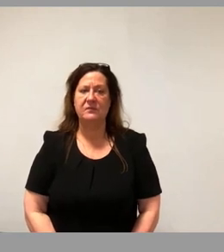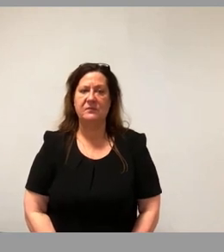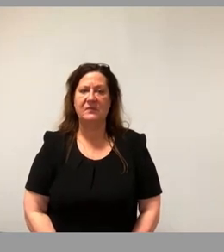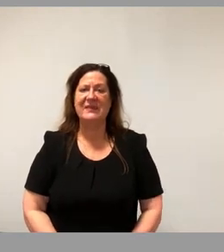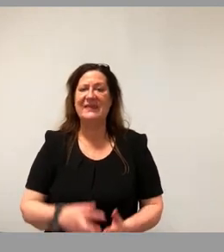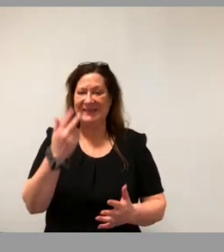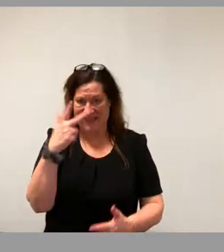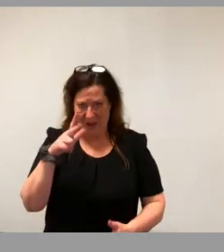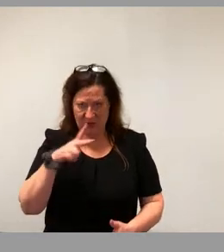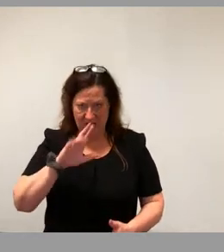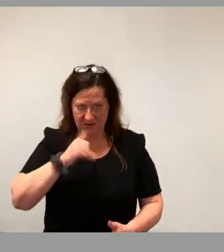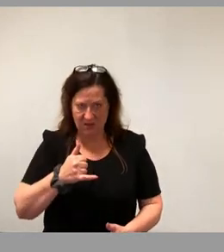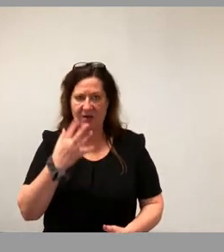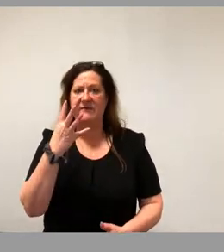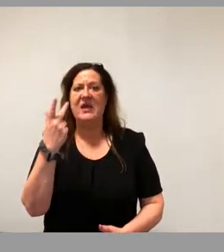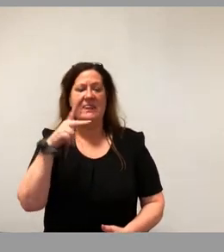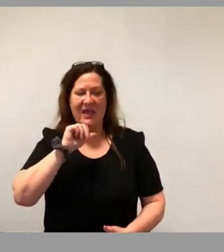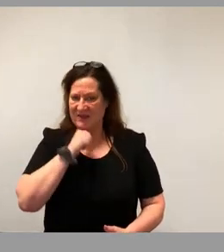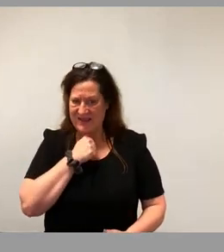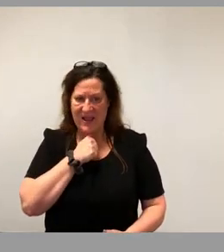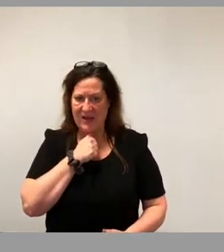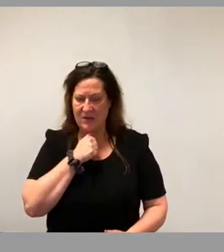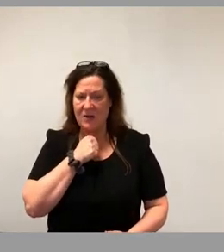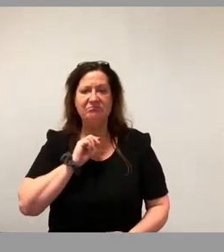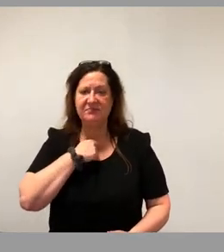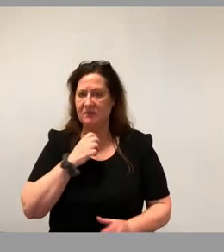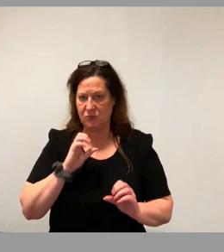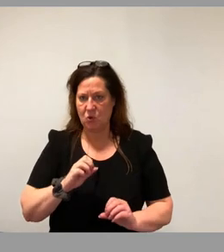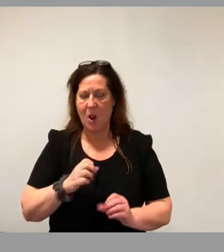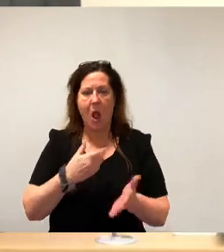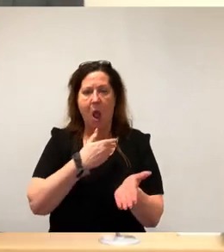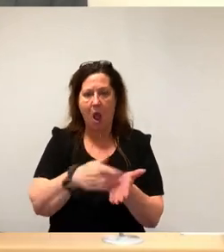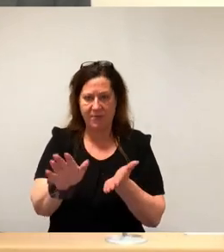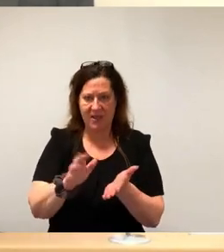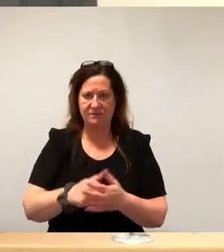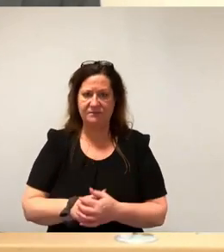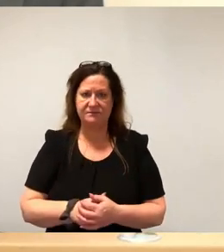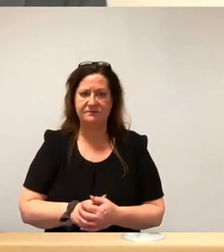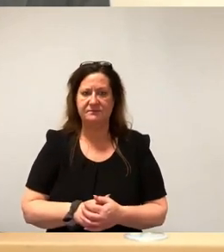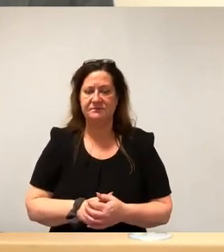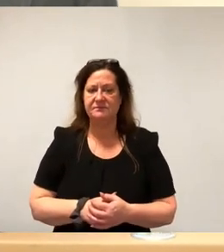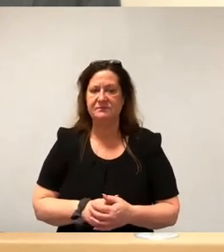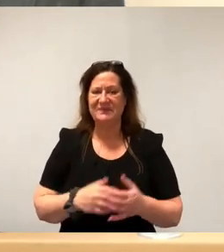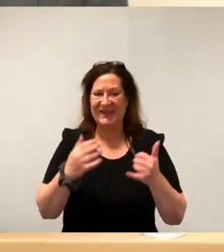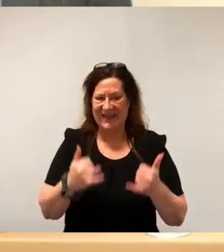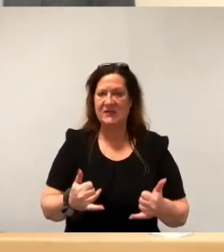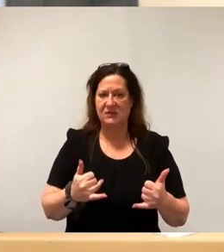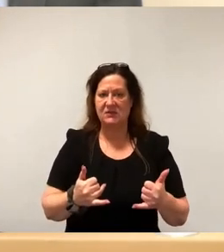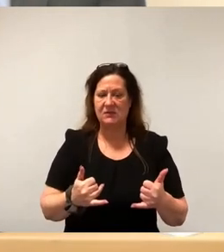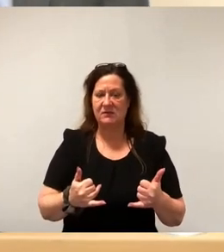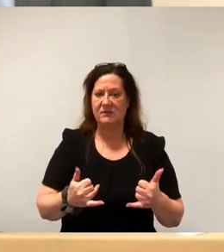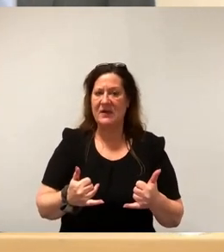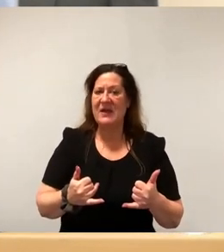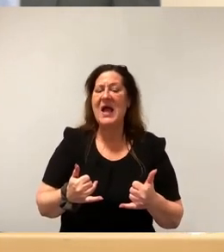33, ja, stimmen, 34, nein, stimmen, keine Enthaltungen, damit abgelehnt. Damit kommen wir über den so ergänzten federführenden